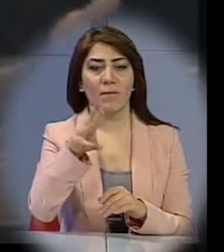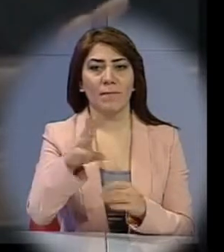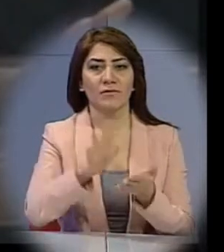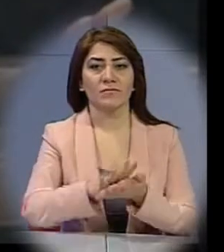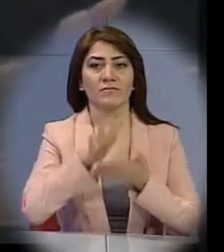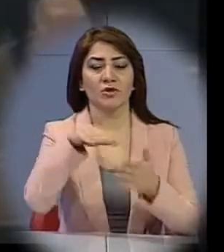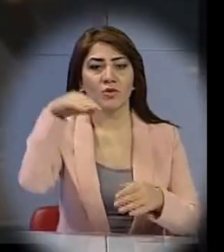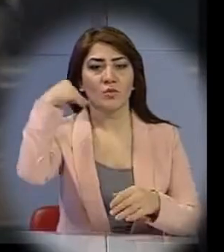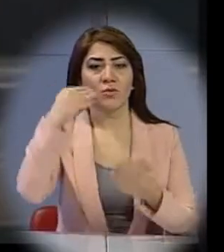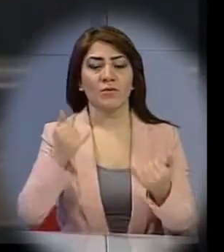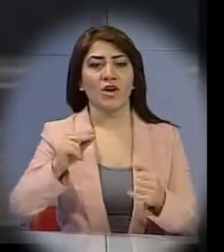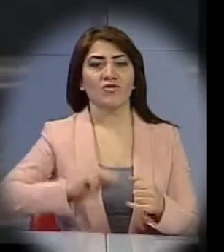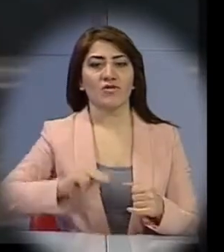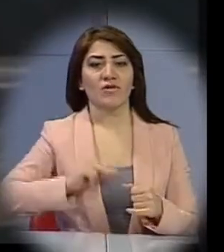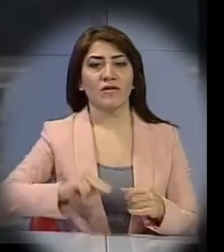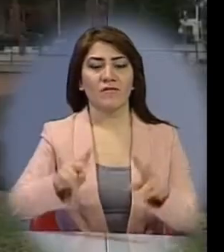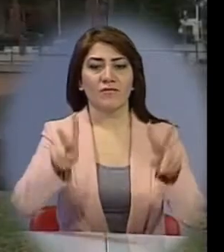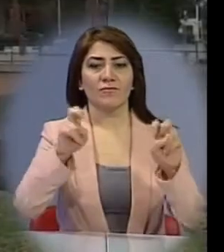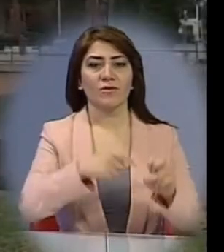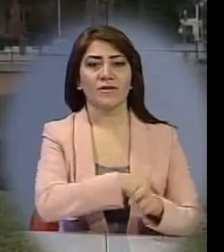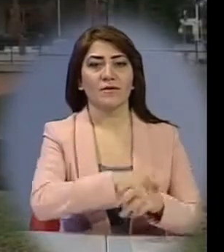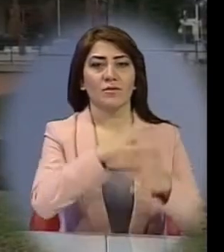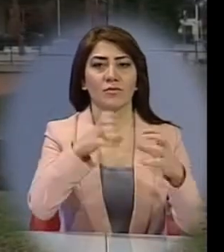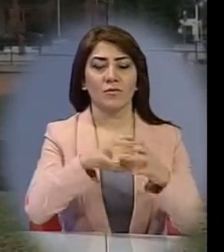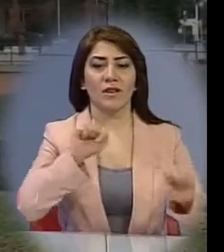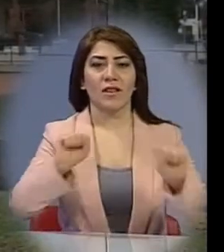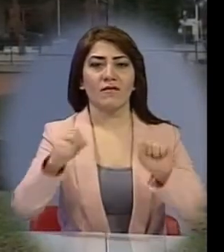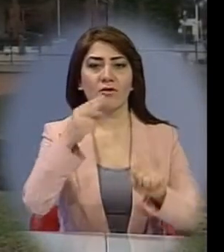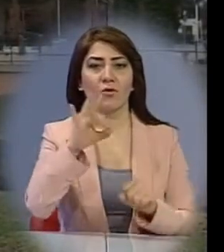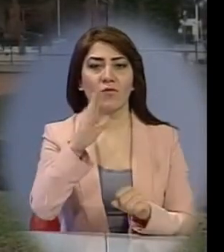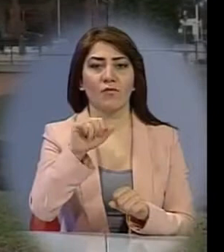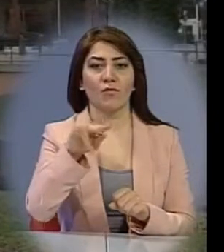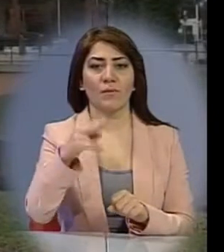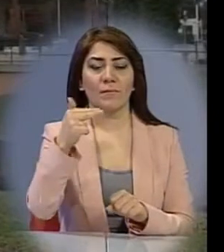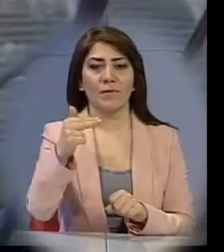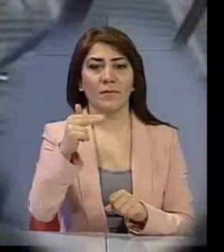անվանել թուրկյայի աշխատավորական կուսածության հեկավար դողու պերինչեքին և